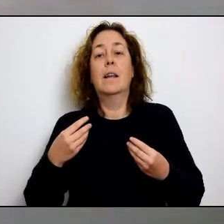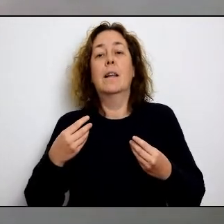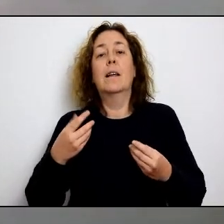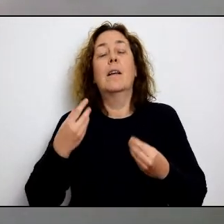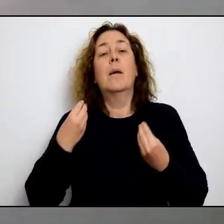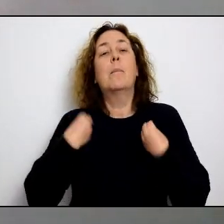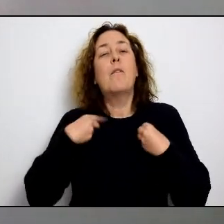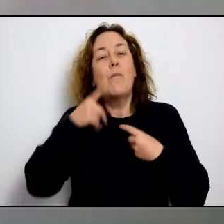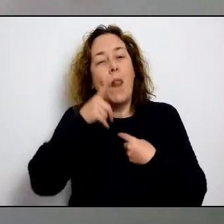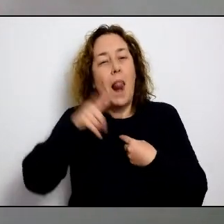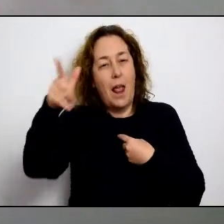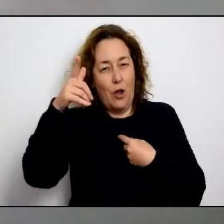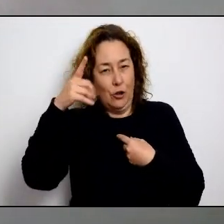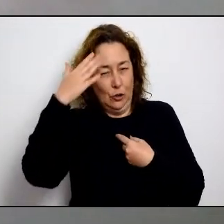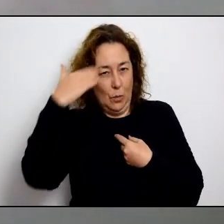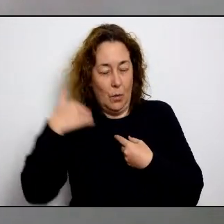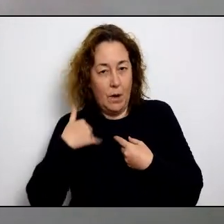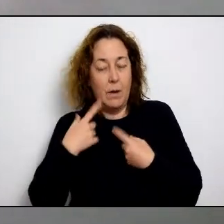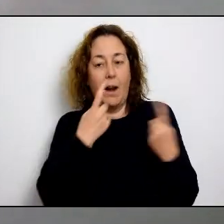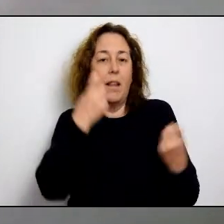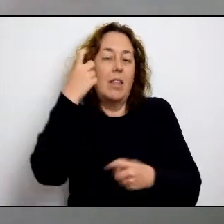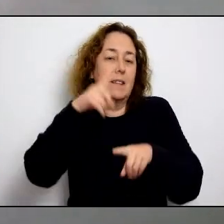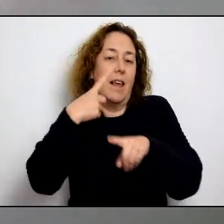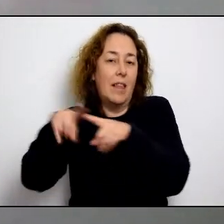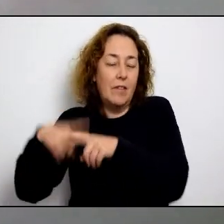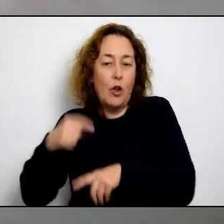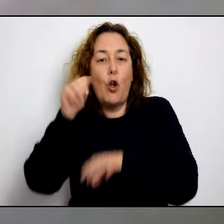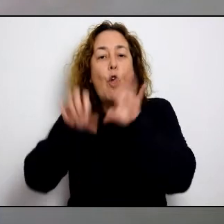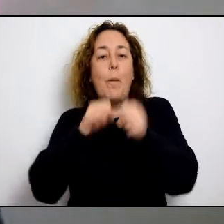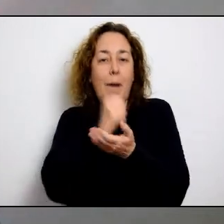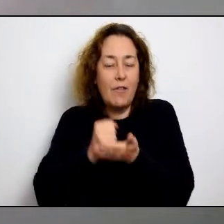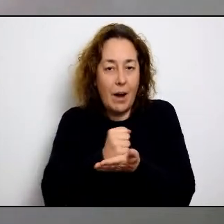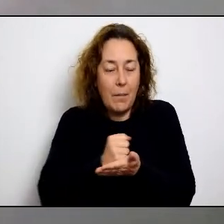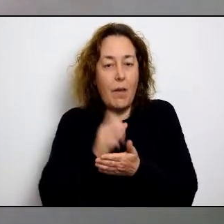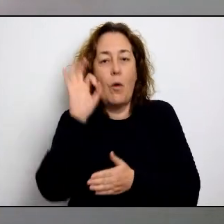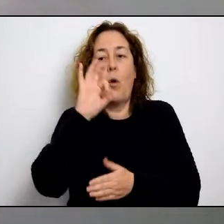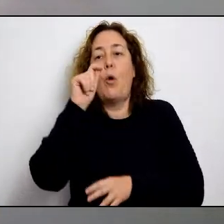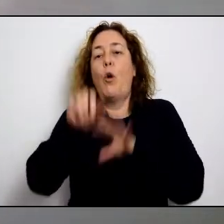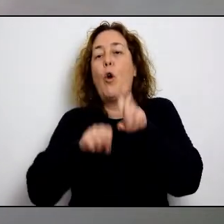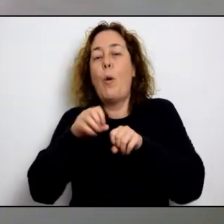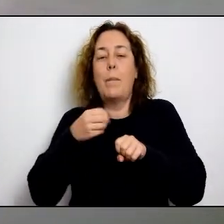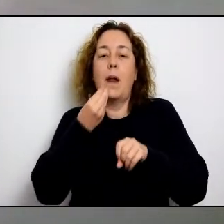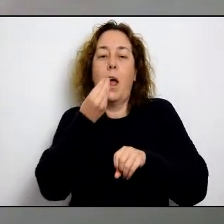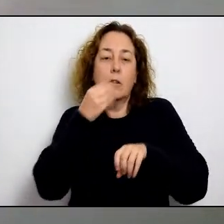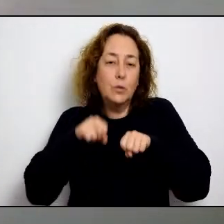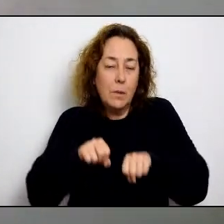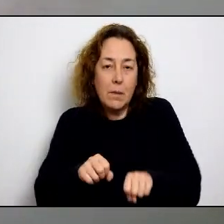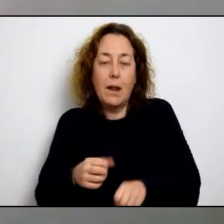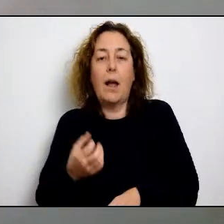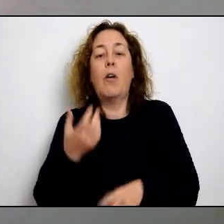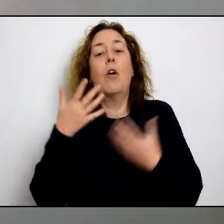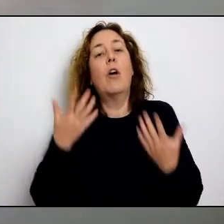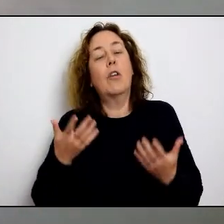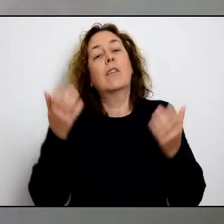telefonades d'aquests darrers dies un total de 25 persones que viuen especialment fora dels casc urbans i que tenen necessitats de